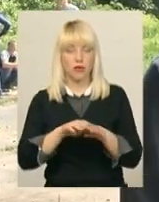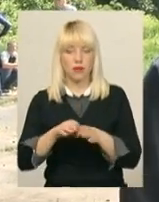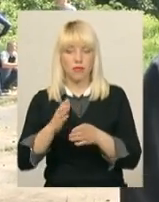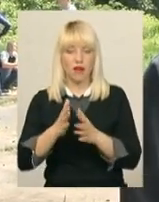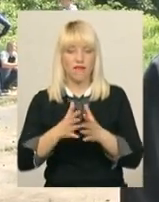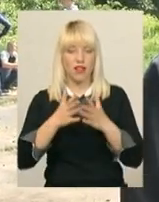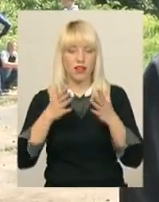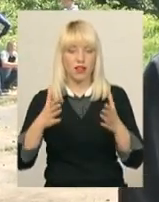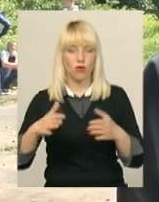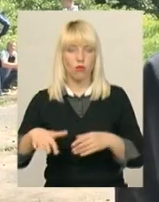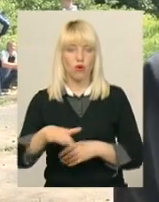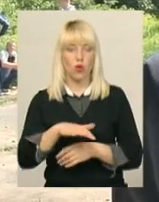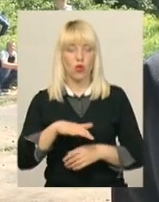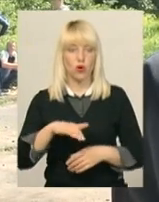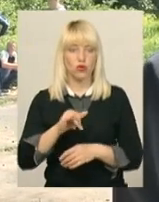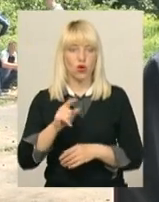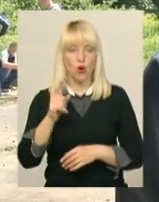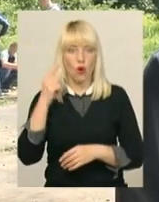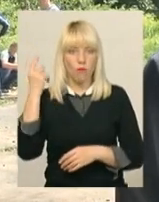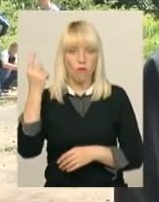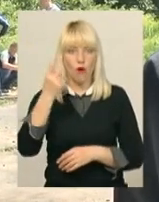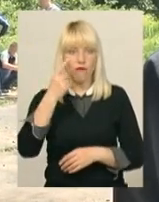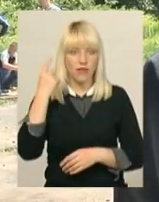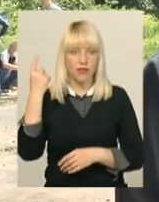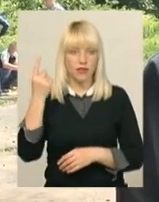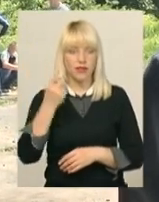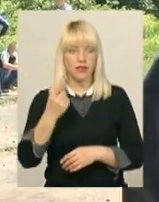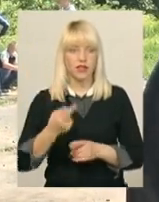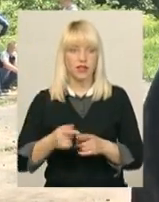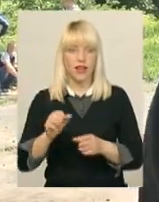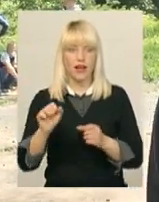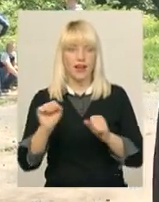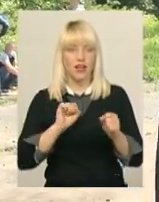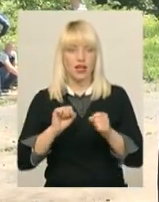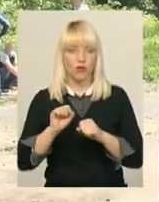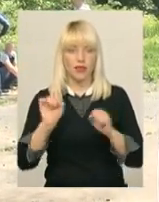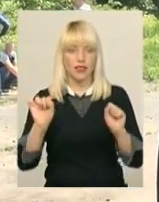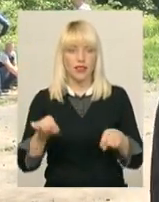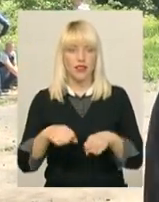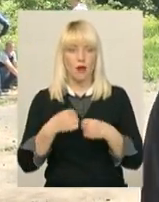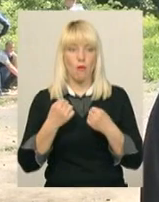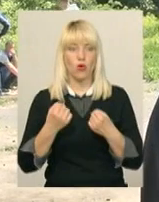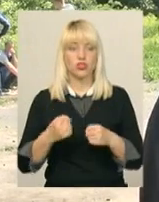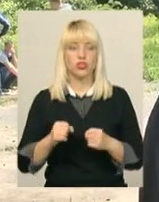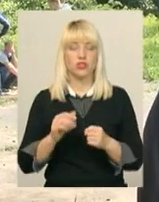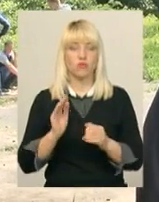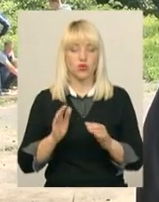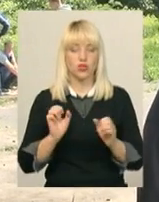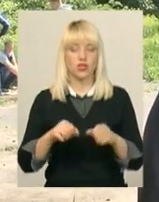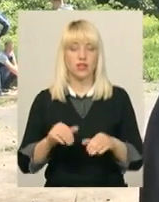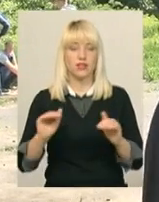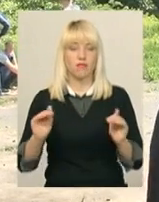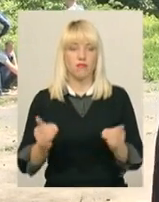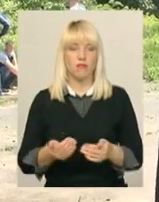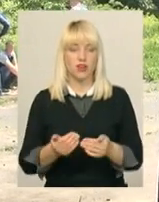площу, в повітрі керувати неможливо. Також він може зменшувати швидкість за допомогою